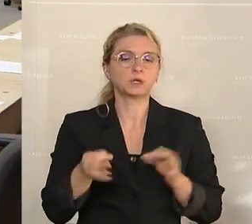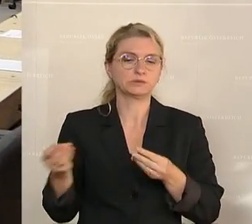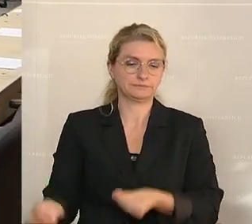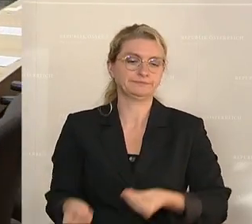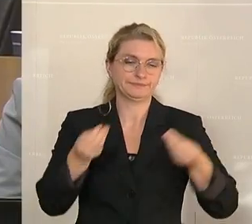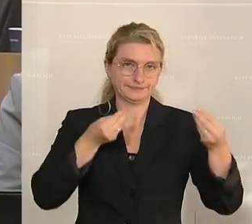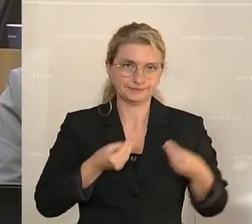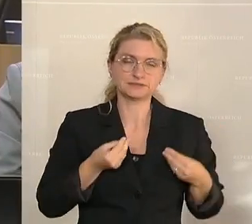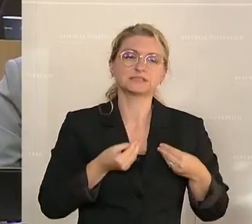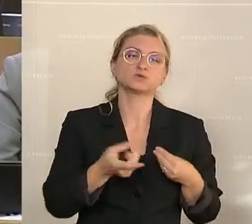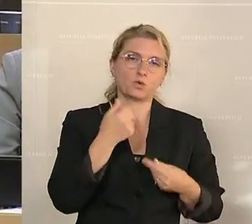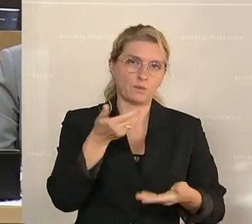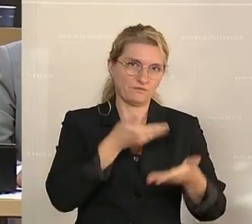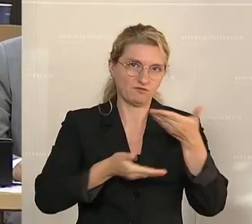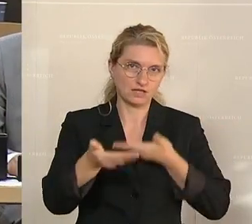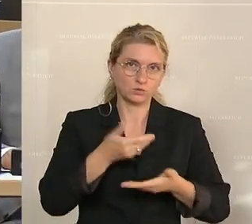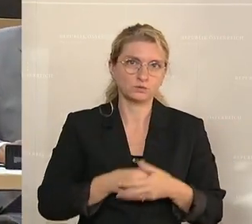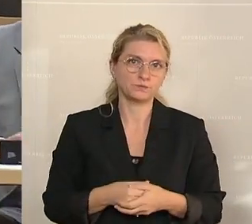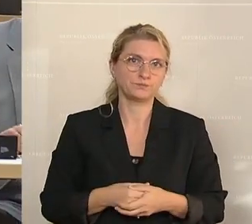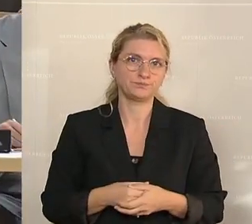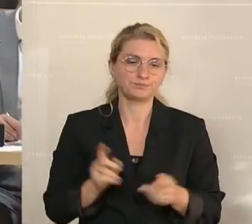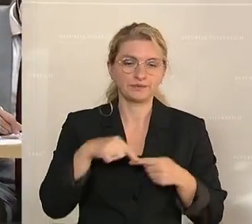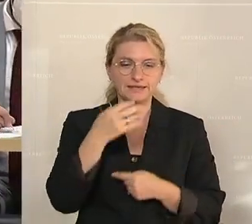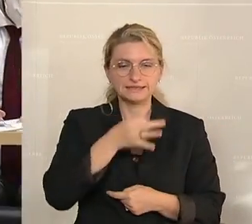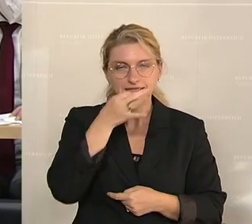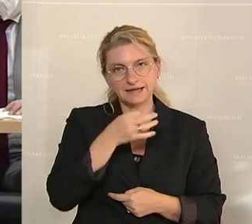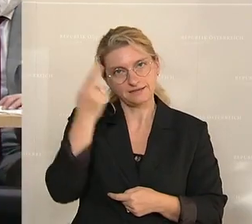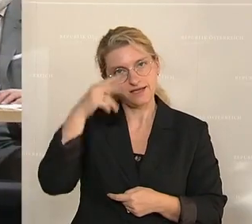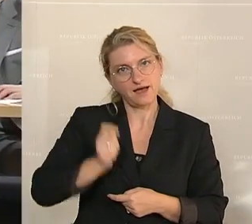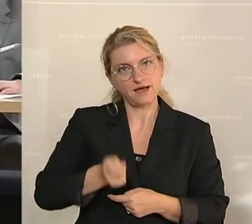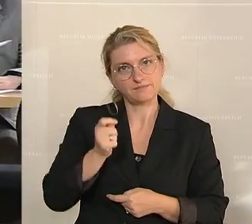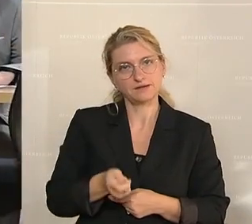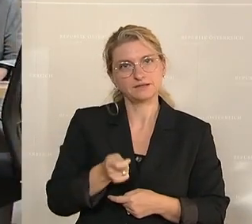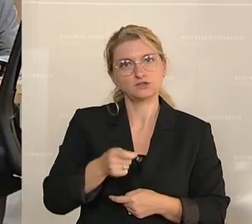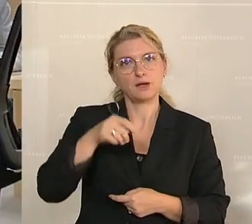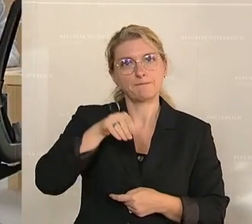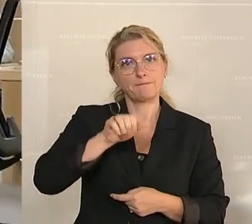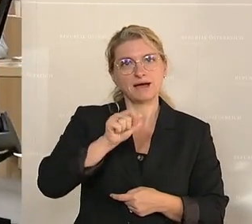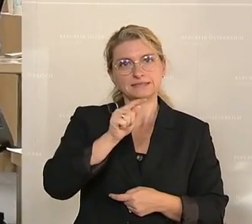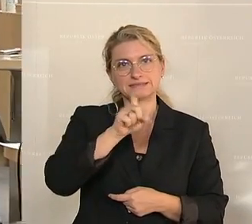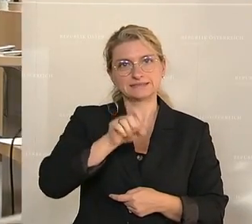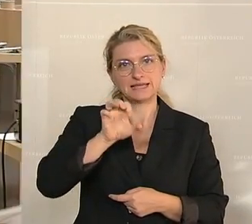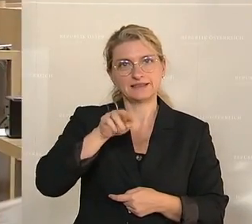Wortmeldung auf den sogenannten ÖVP-Korruptionsausschuss, der vergangene Woche einige Tage lang getagt hat.